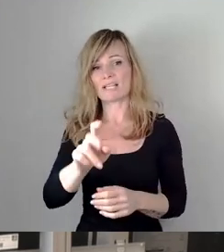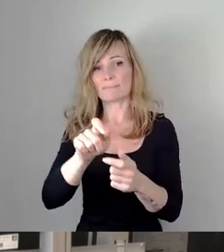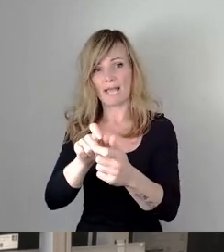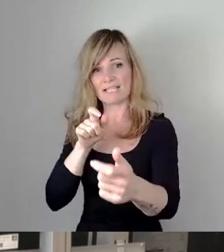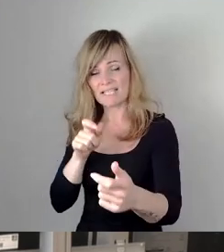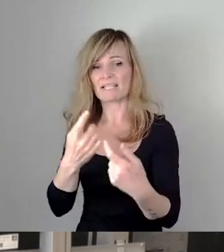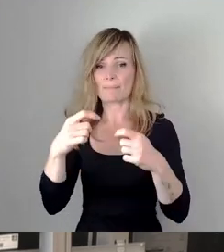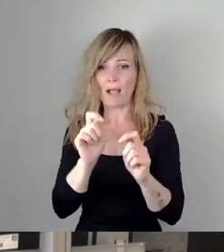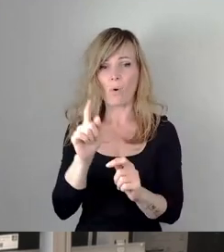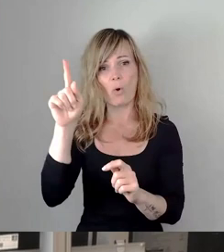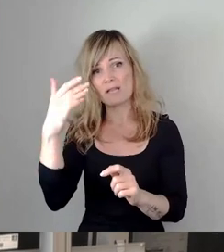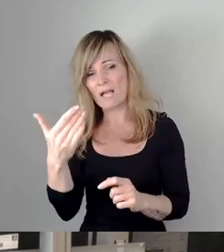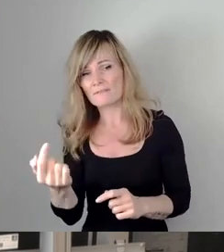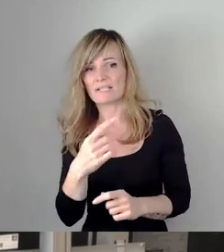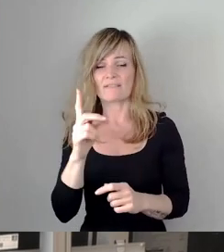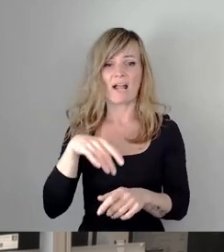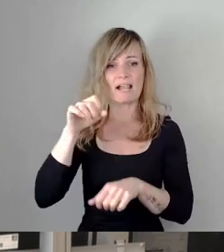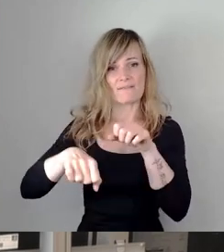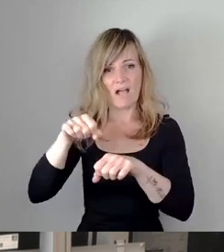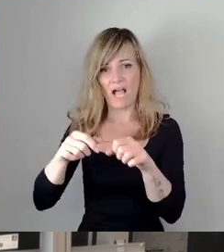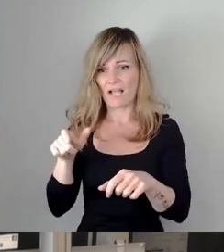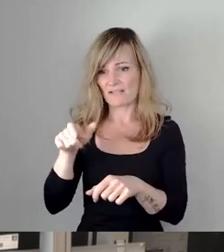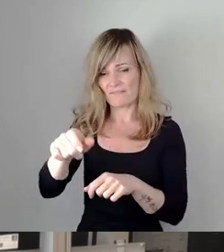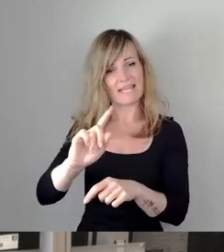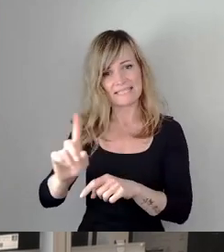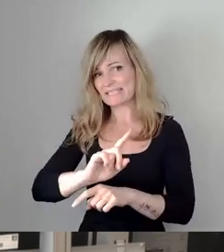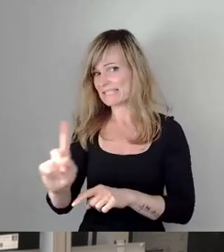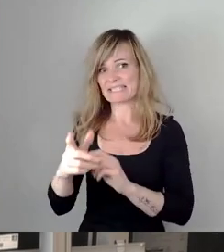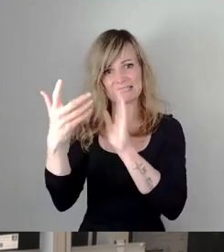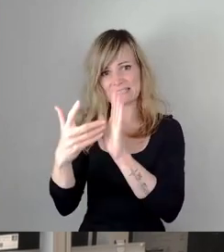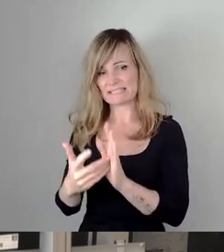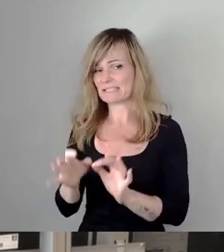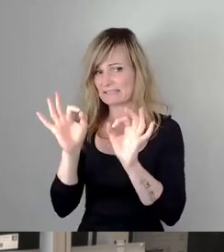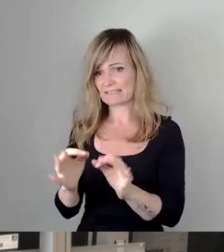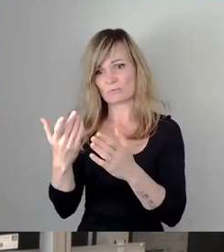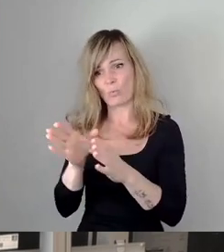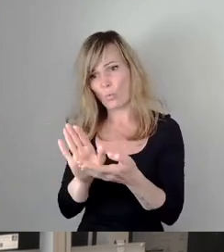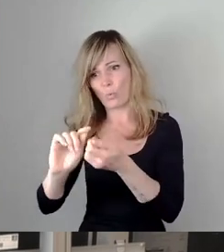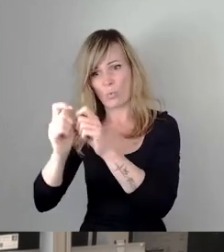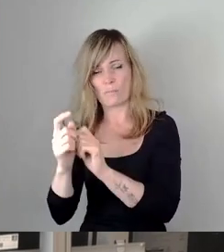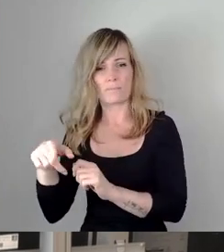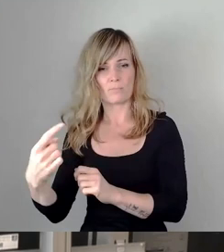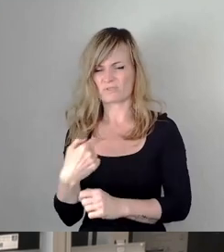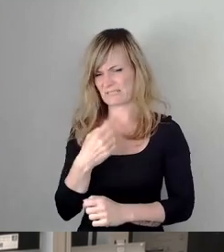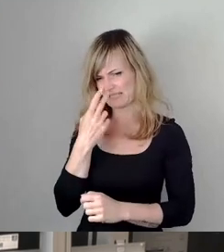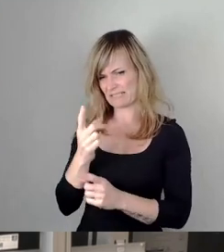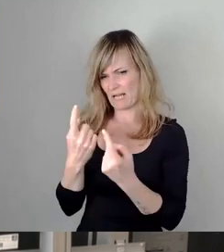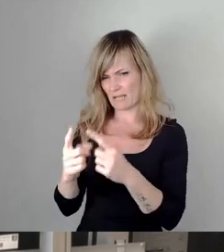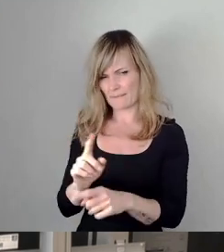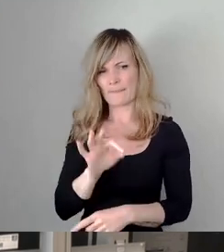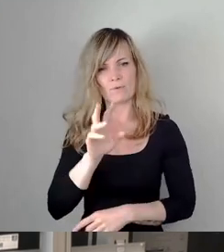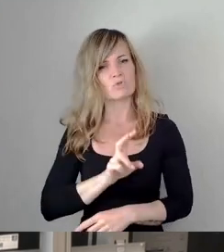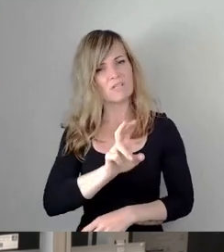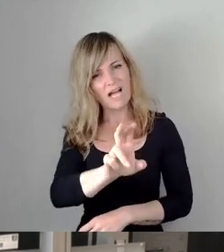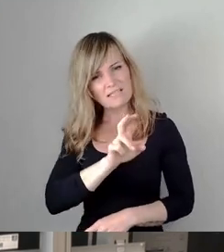weil Radwege nicht richtigen konform wären, teilen wir nicht. Denn die Förderung wird ja für den Bau der Straßenbahnlinie ausgereicht und nicht für den Bau von